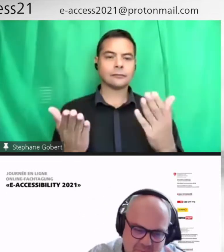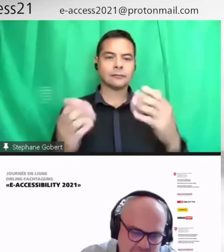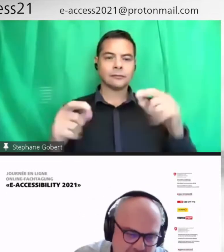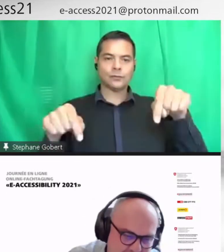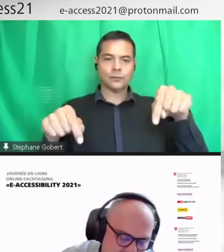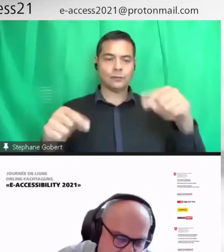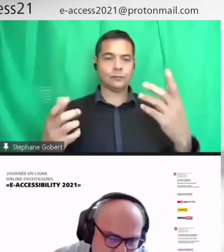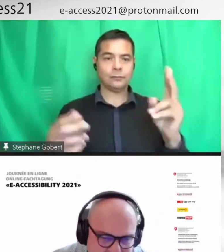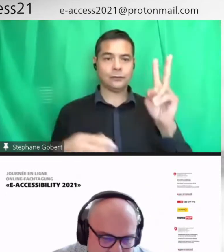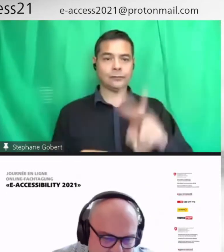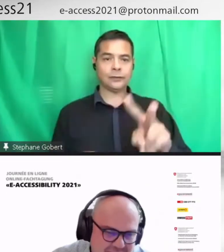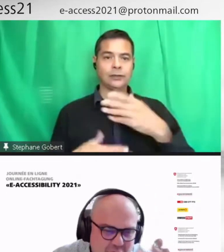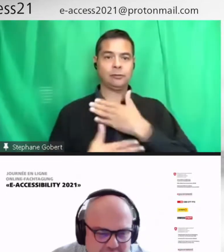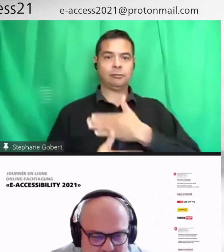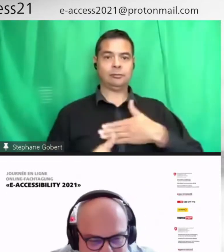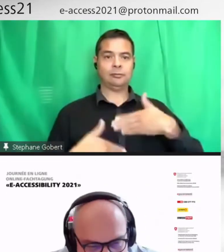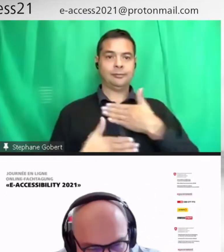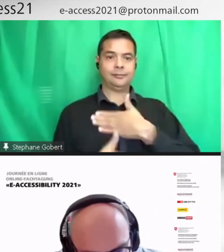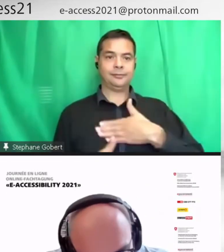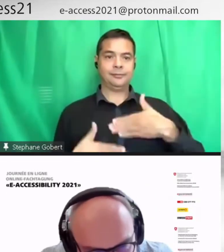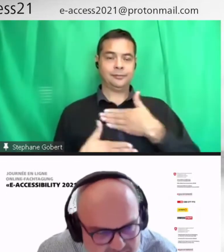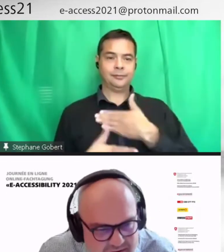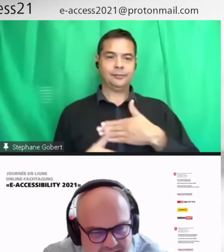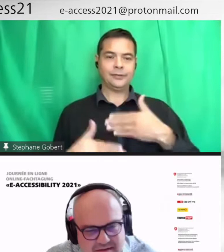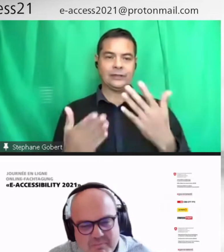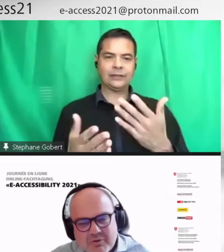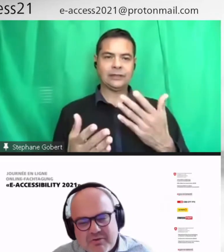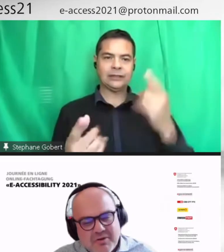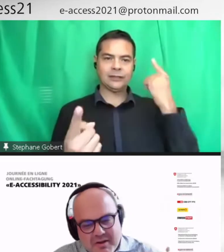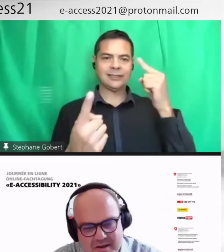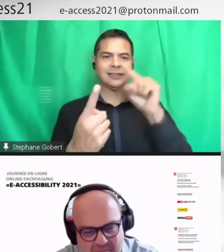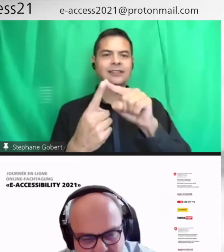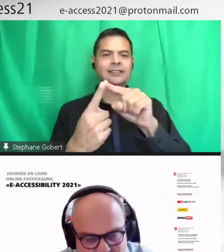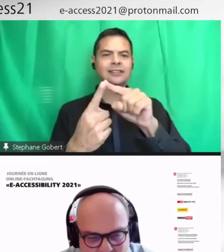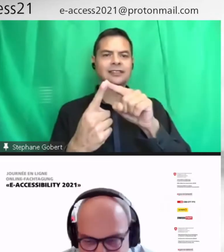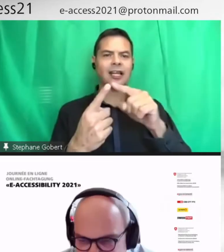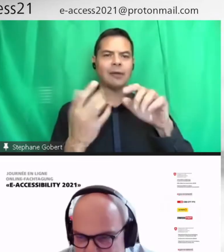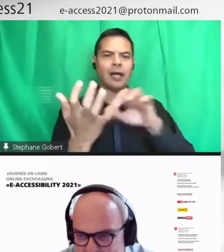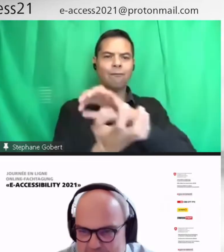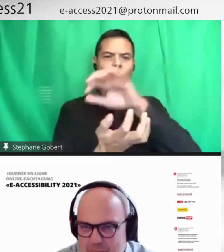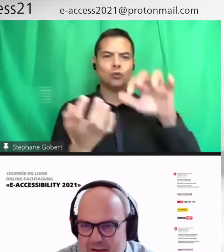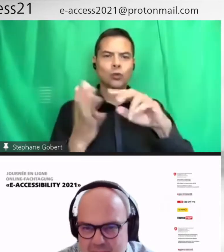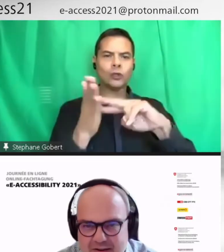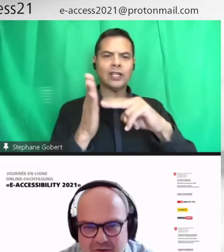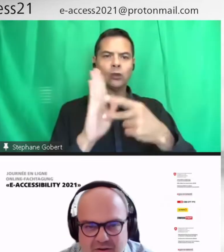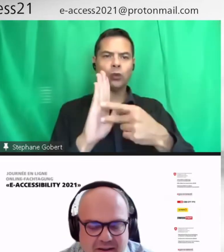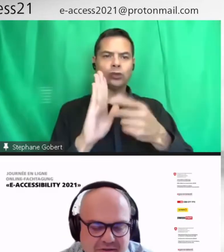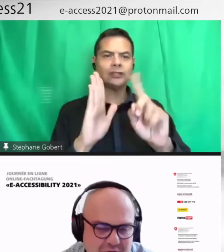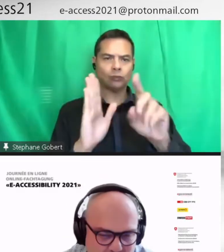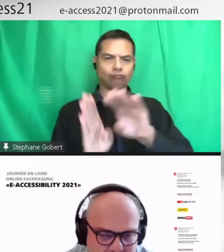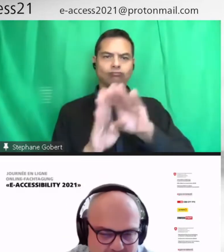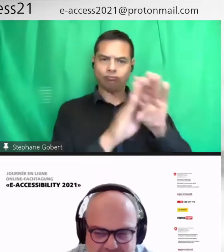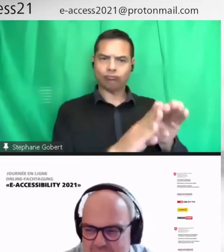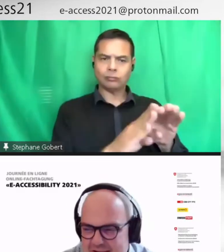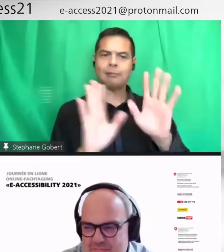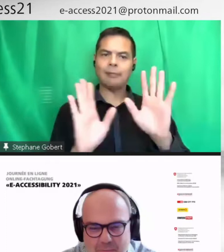domaine qui est un peu plus loin, peut-être des révolutions technologiques. Mais c'est un domaine qui est très important parce que nous allons tous à l'école. Et puis, l'école est en train de